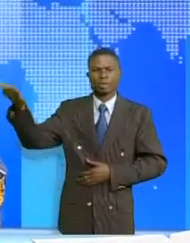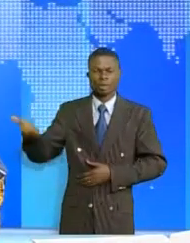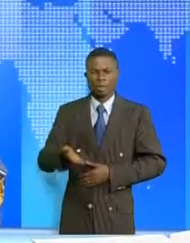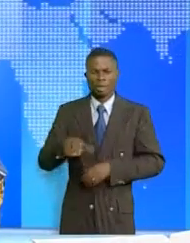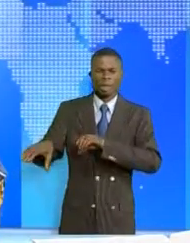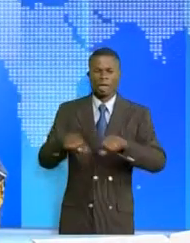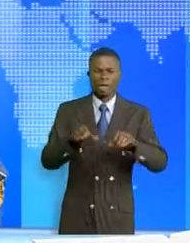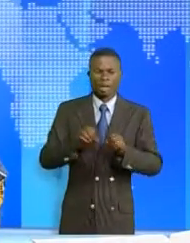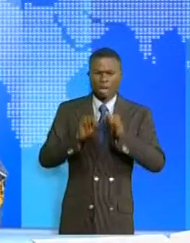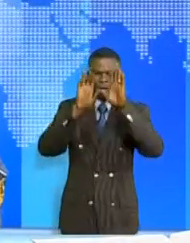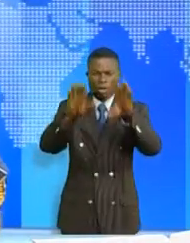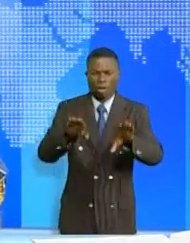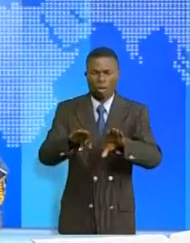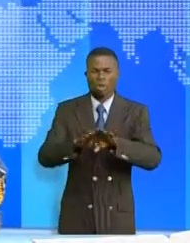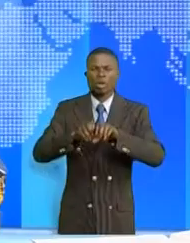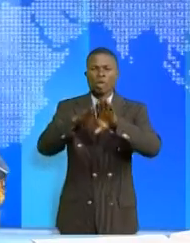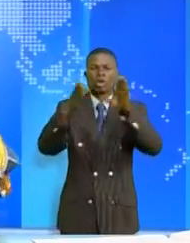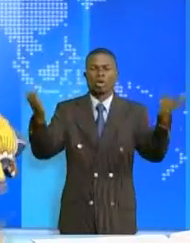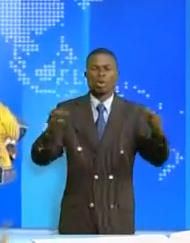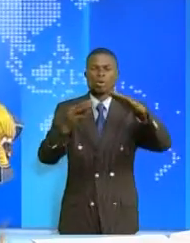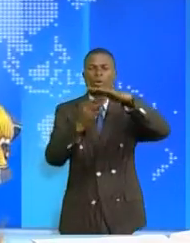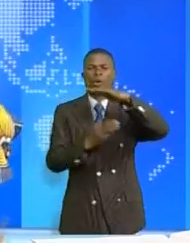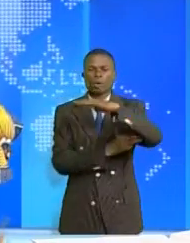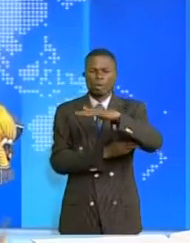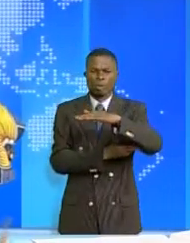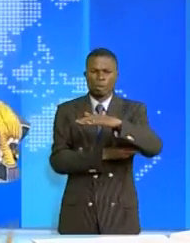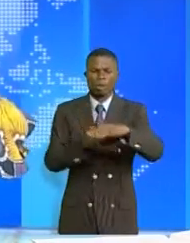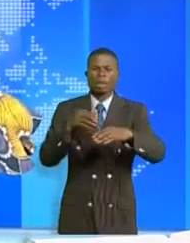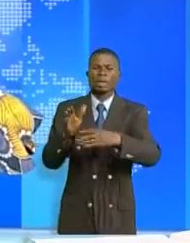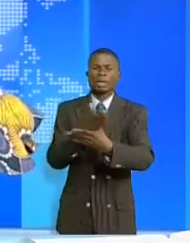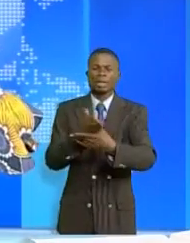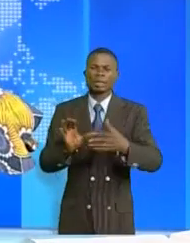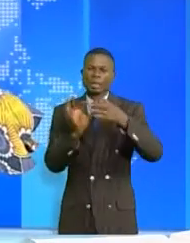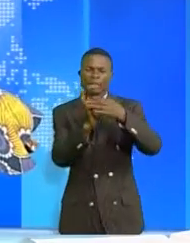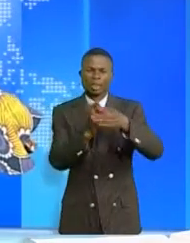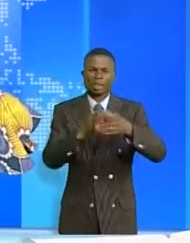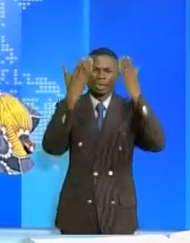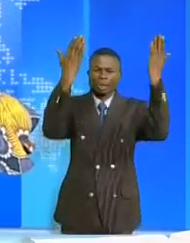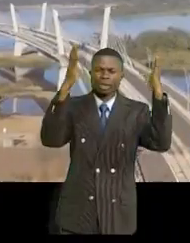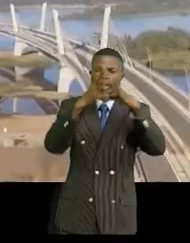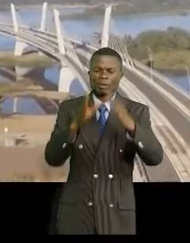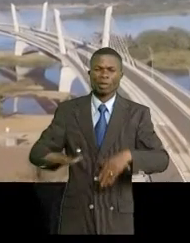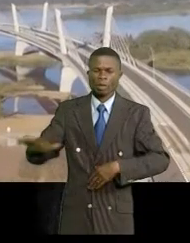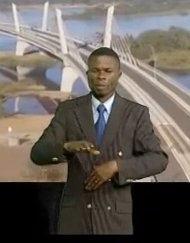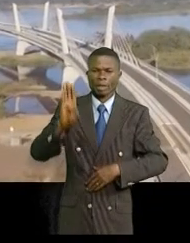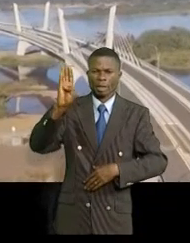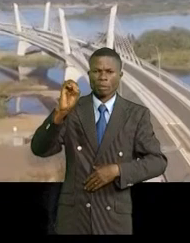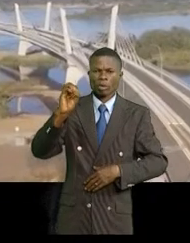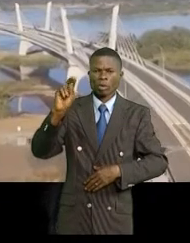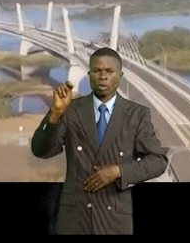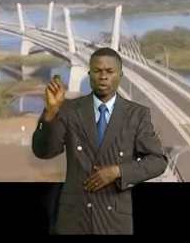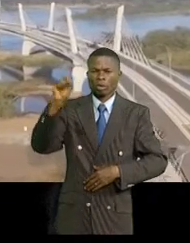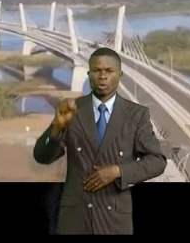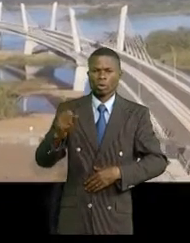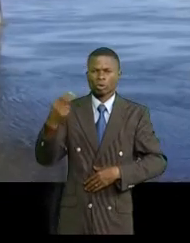cérémonie de l'inauguration du pont Kazungu-la reliant la Zambie et les Boutouana. Le